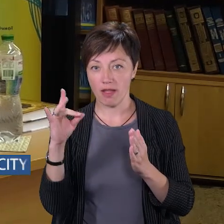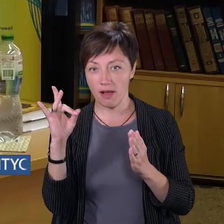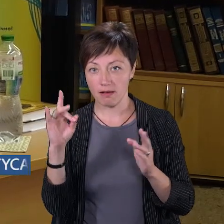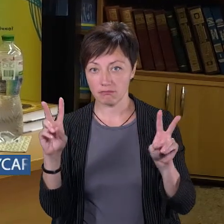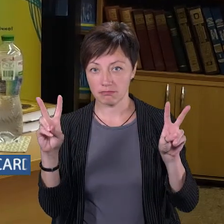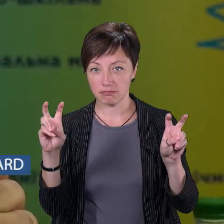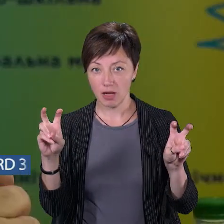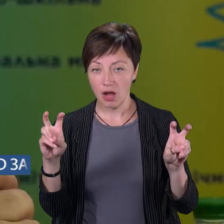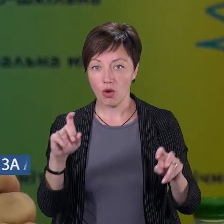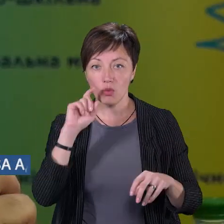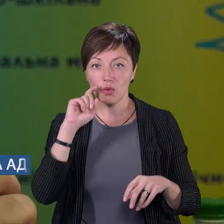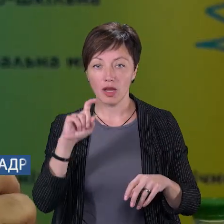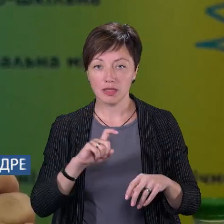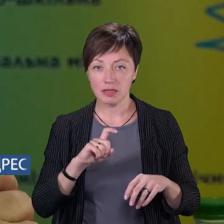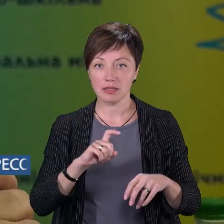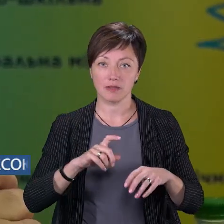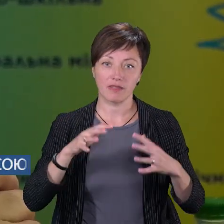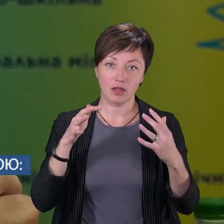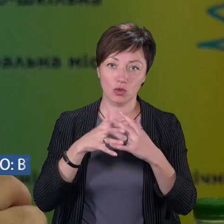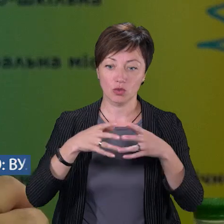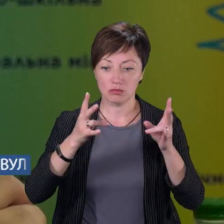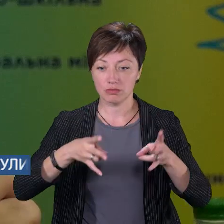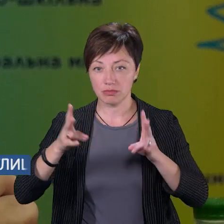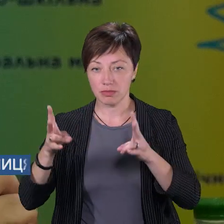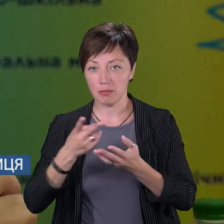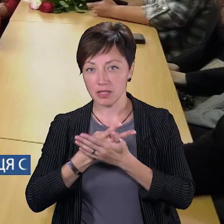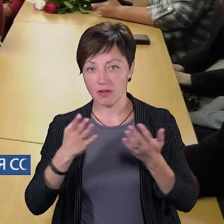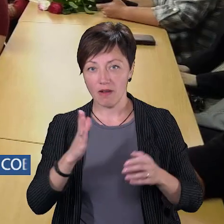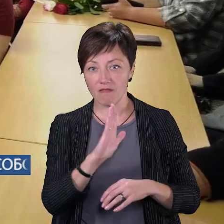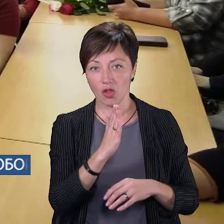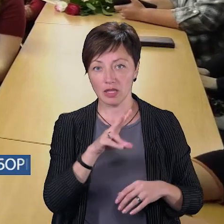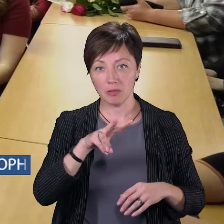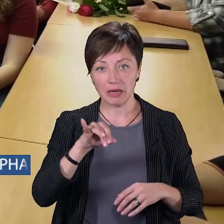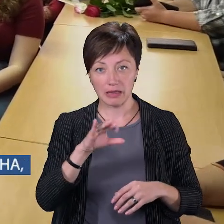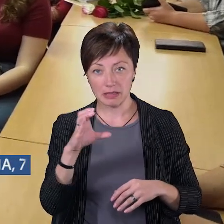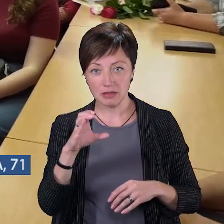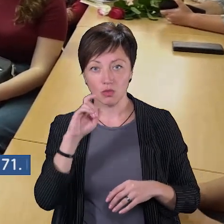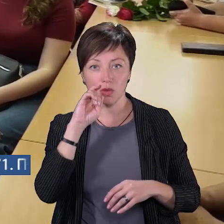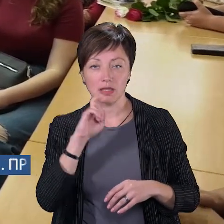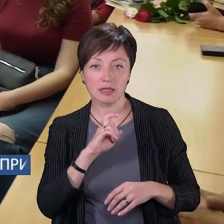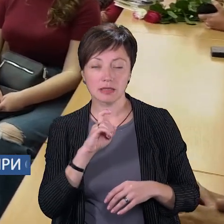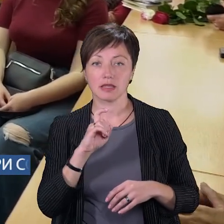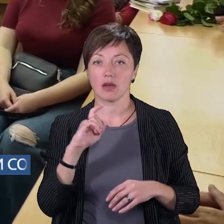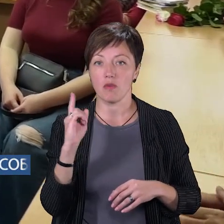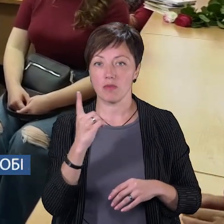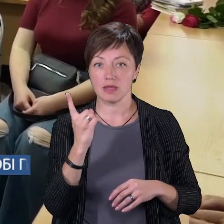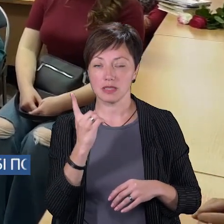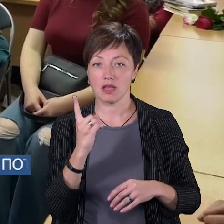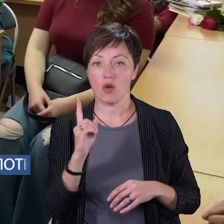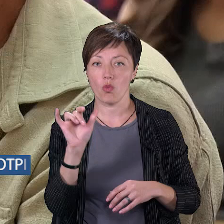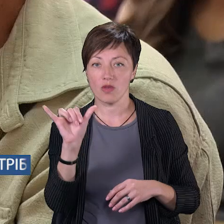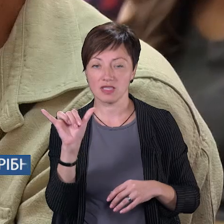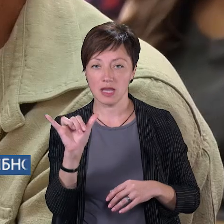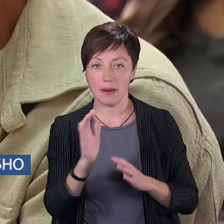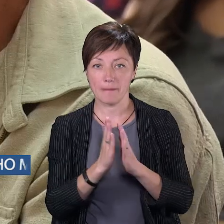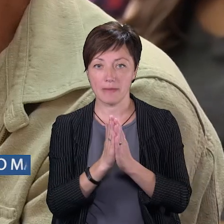долали війну, чому та інші лиха, презентував Володимир Лис у Хмельницькій обласній універсальній науковій бібліотеці. Ця крайня